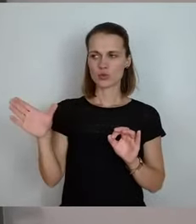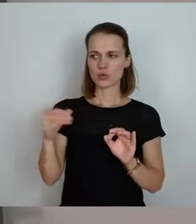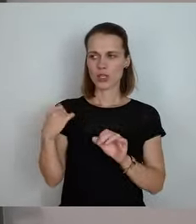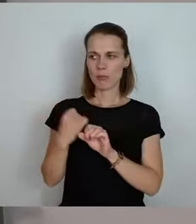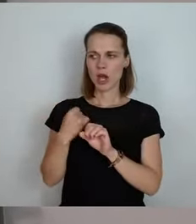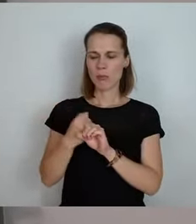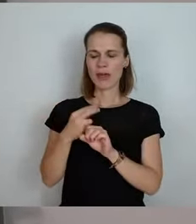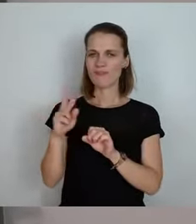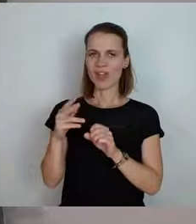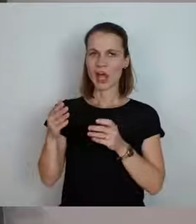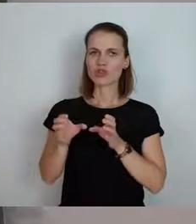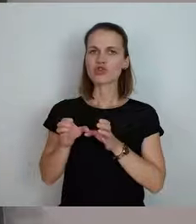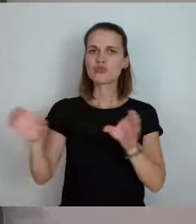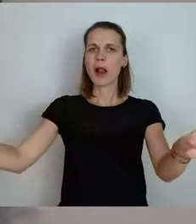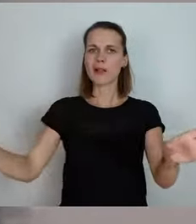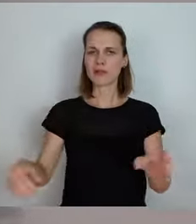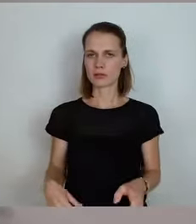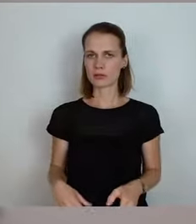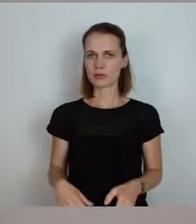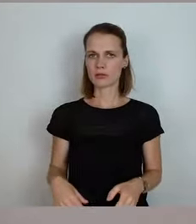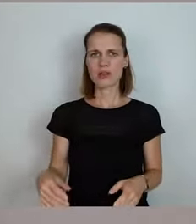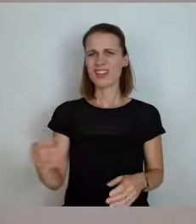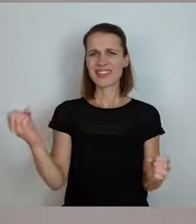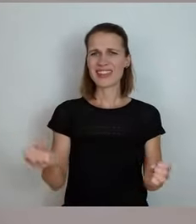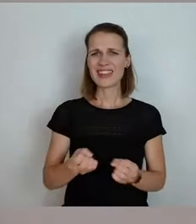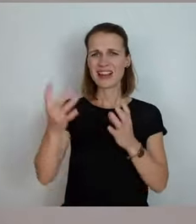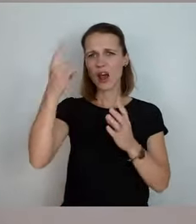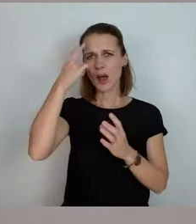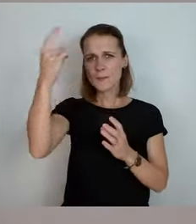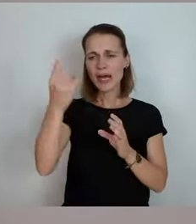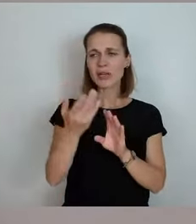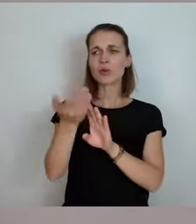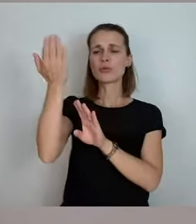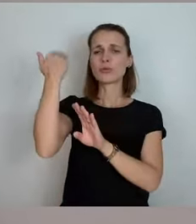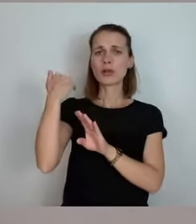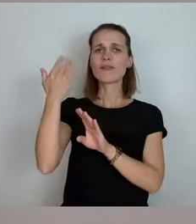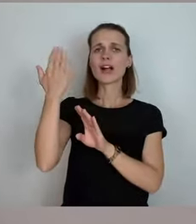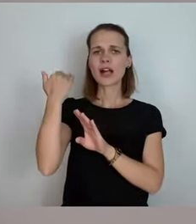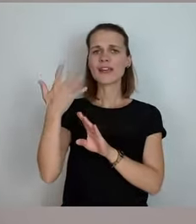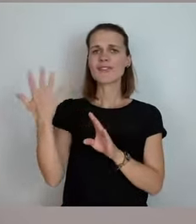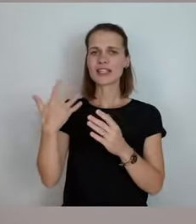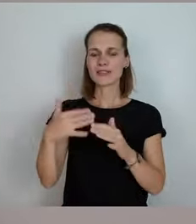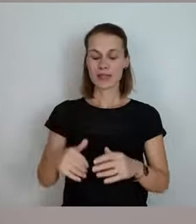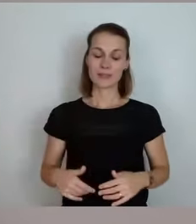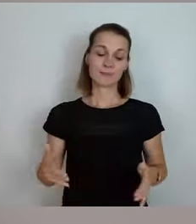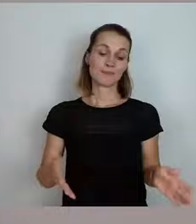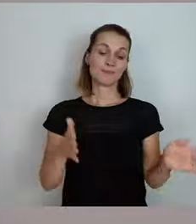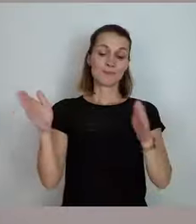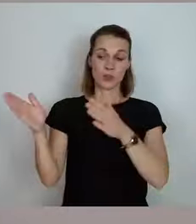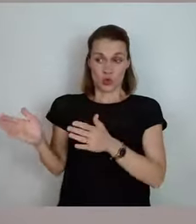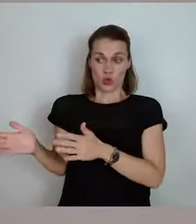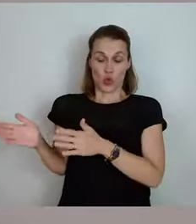und der nicht eine klare Meinung auch zu unserer Vergangenheit hat. Dann haben sie es mit Leuten zu tun gehabt, die